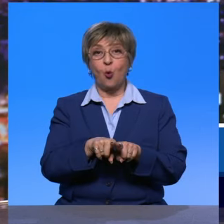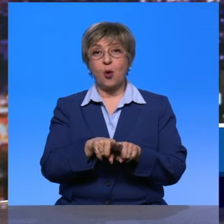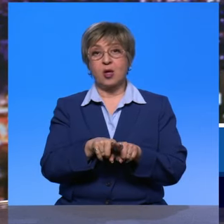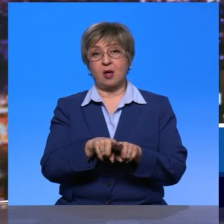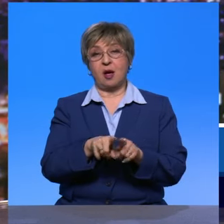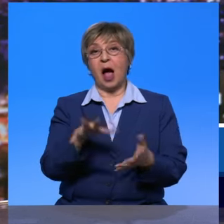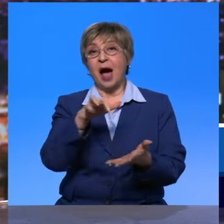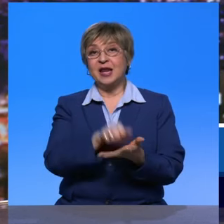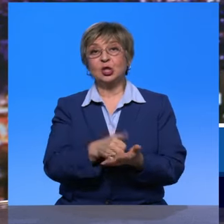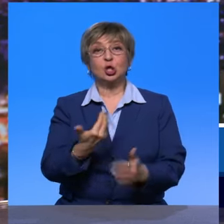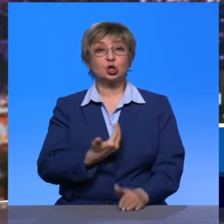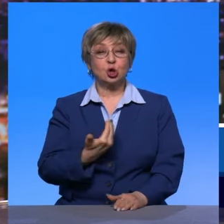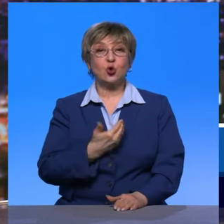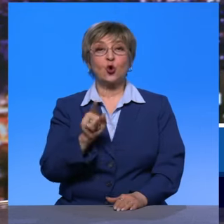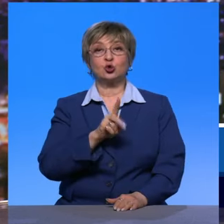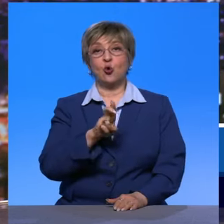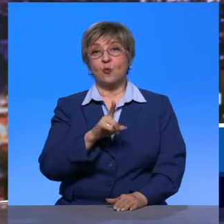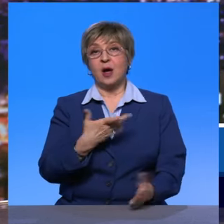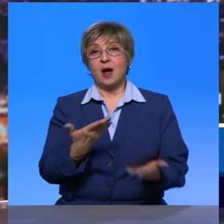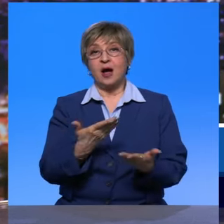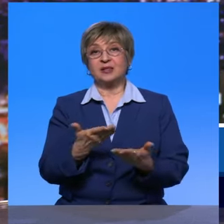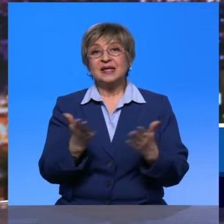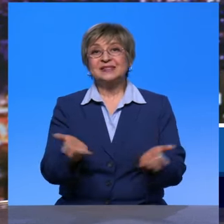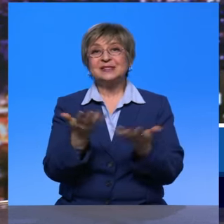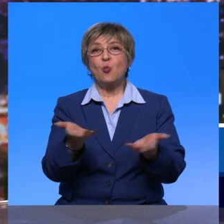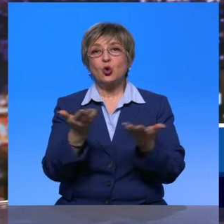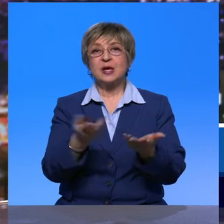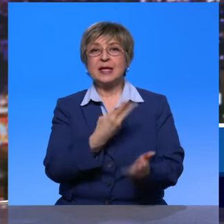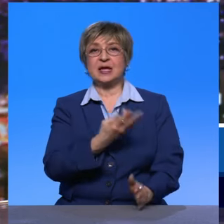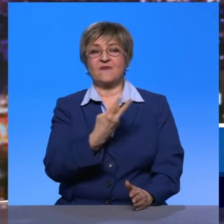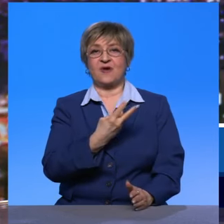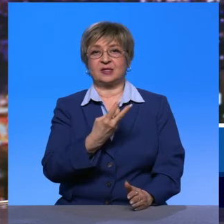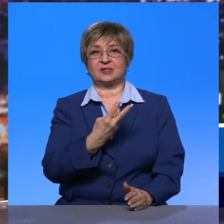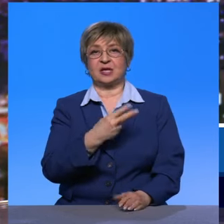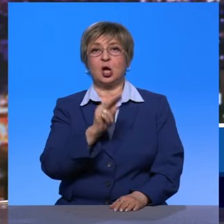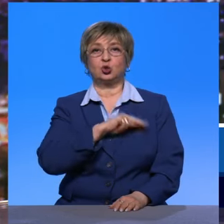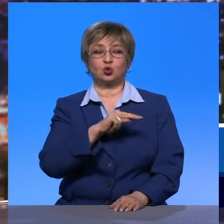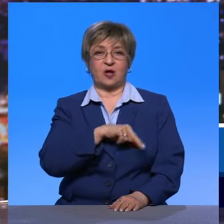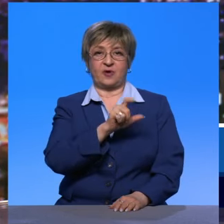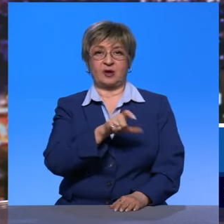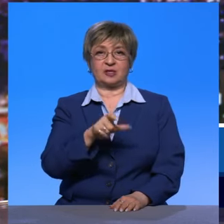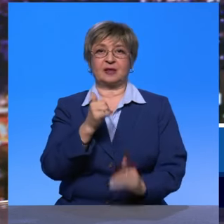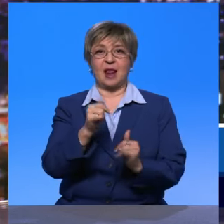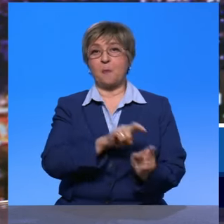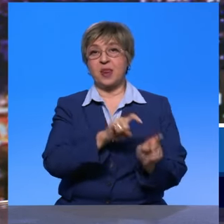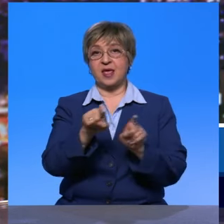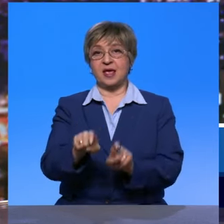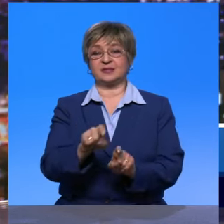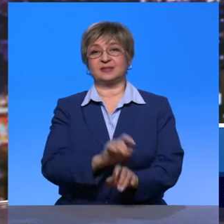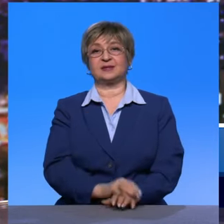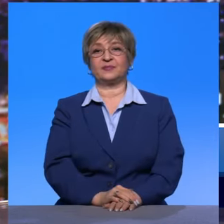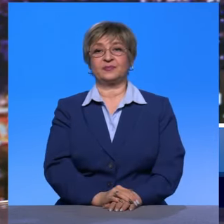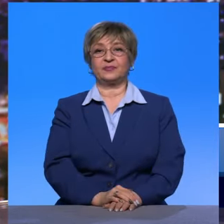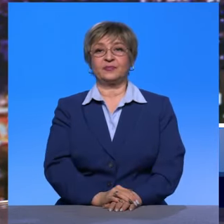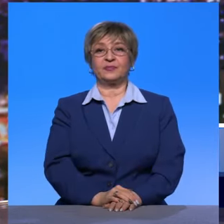арендное жилье, для того, чтобы как-то стимулировать мобильность трудовых ресурсов? Наверное, так это называется в экономической науке.